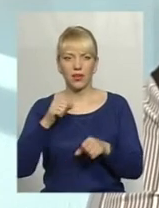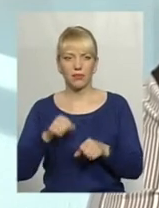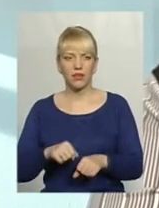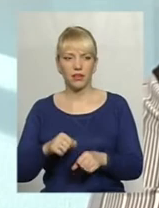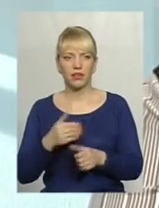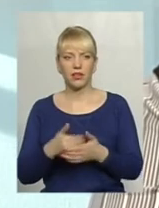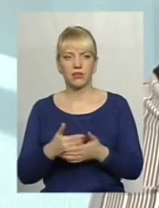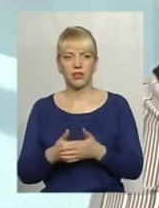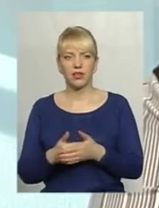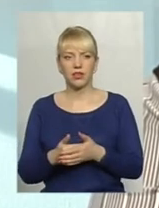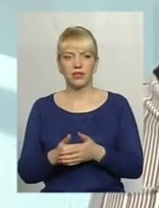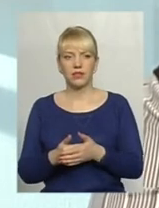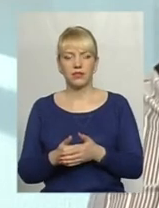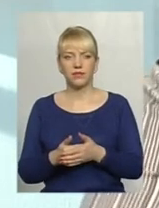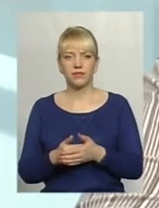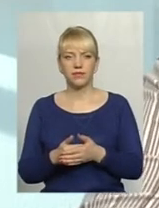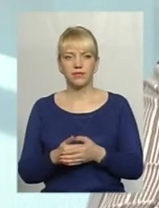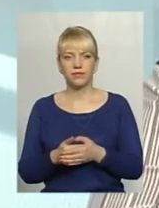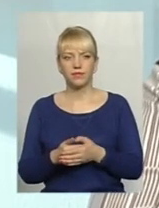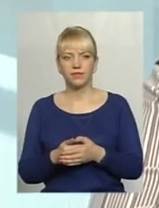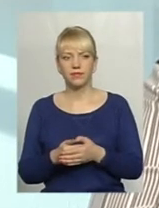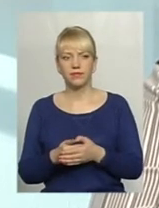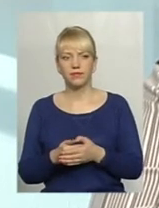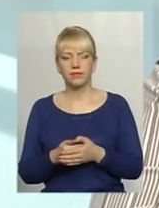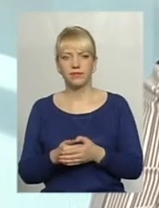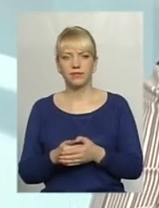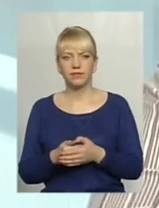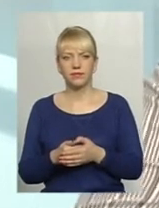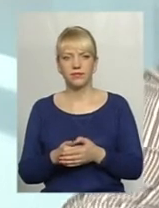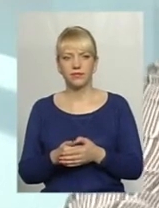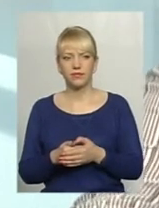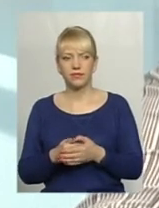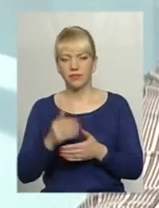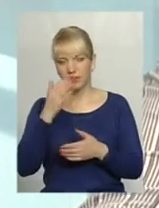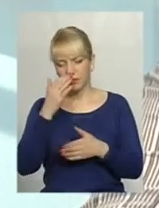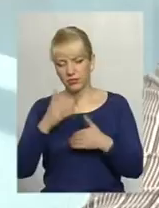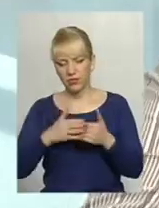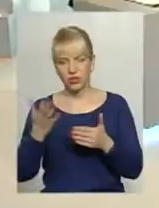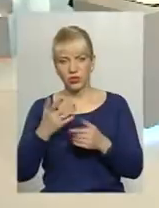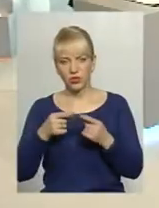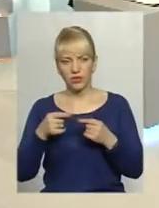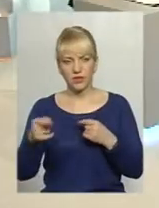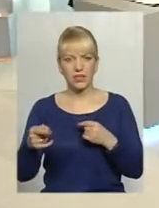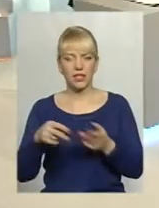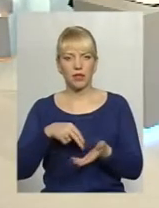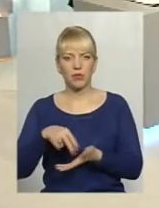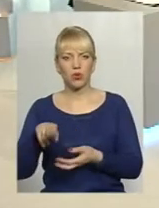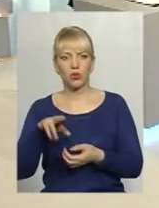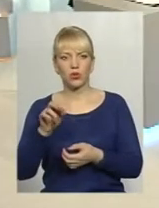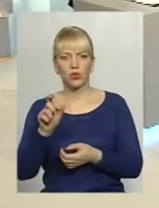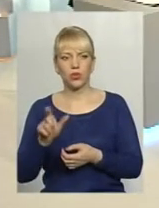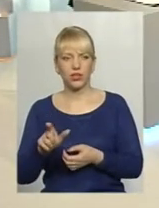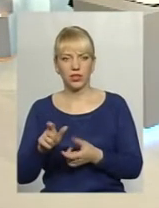ближче якоїсь відстані підходити до людини,